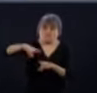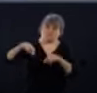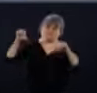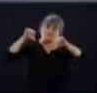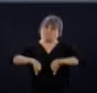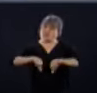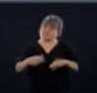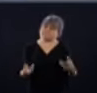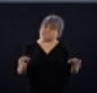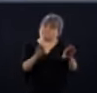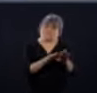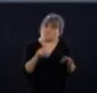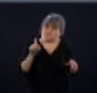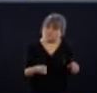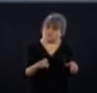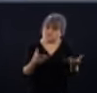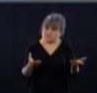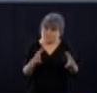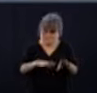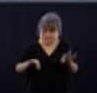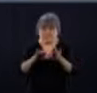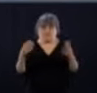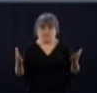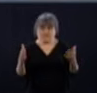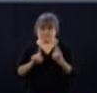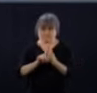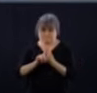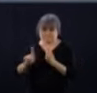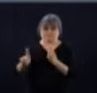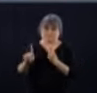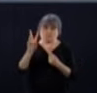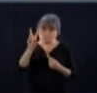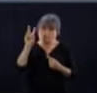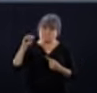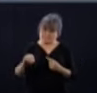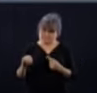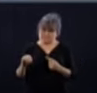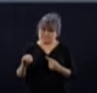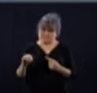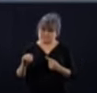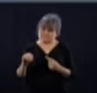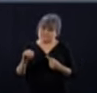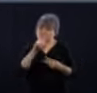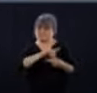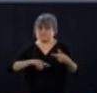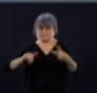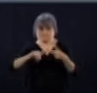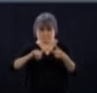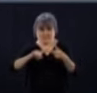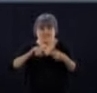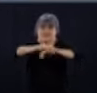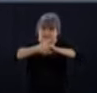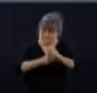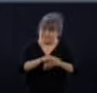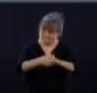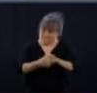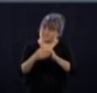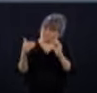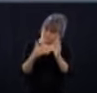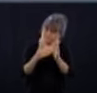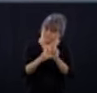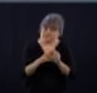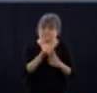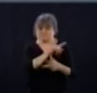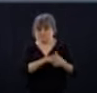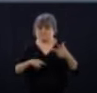Donc, rester à deux mètres, il faut continuer de se laver les mains fréquemment, il faut continuer de protéger nos personnes plus vulnérables,